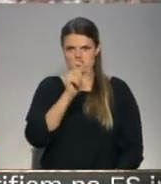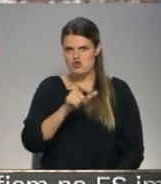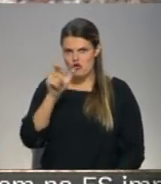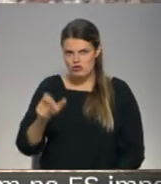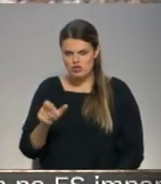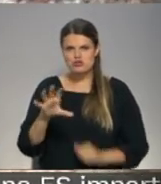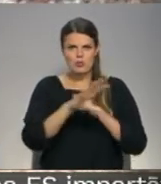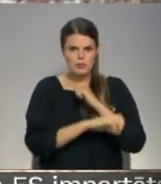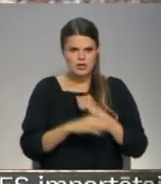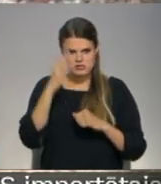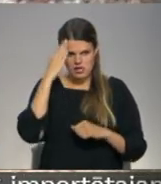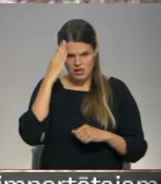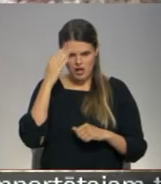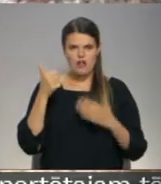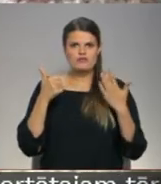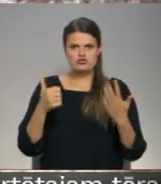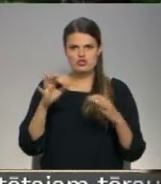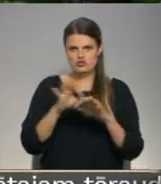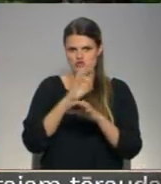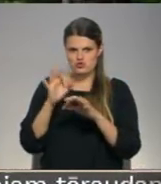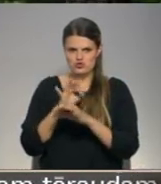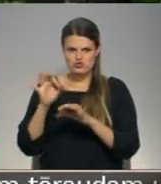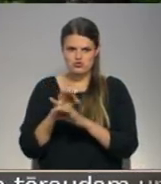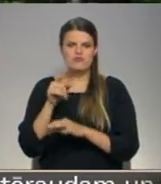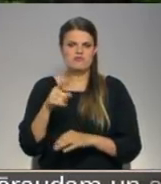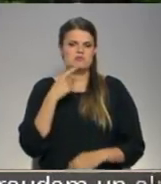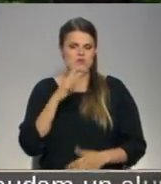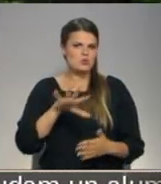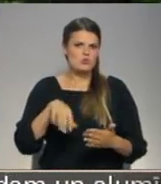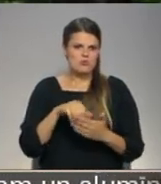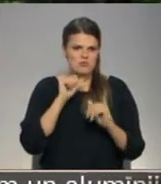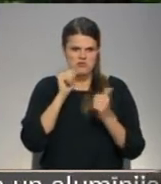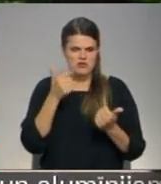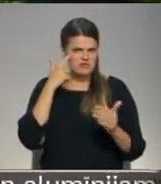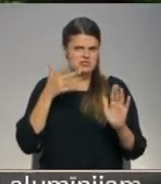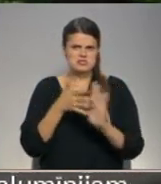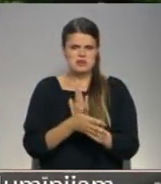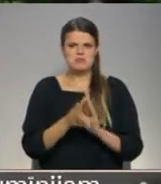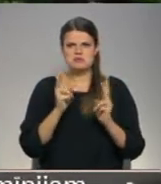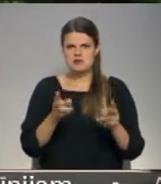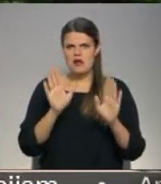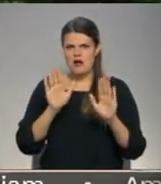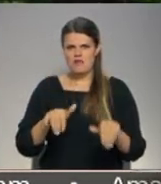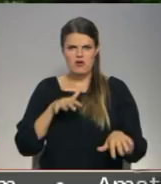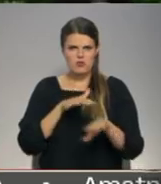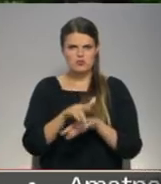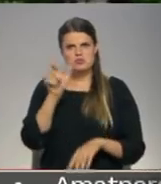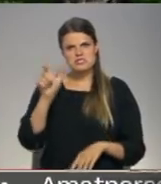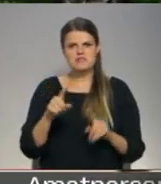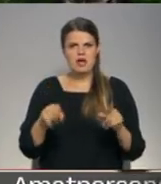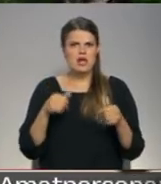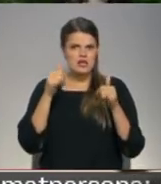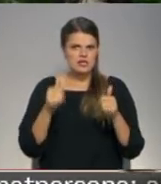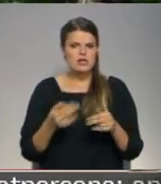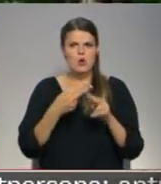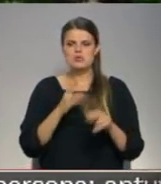Rezultātā viņa galvā nu ir sešas šuves. Krists neslēp, ka joprojām nespēja izprast, kā var pacelt roku pret cilvēku ratiņa